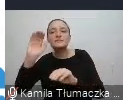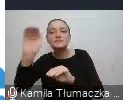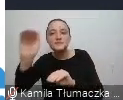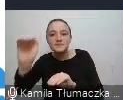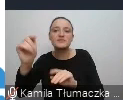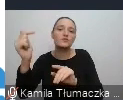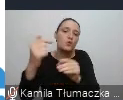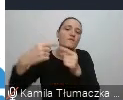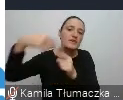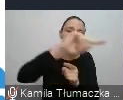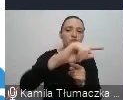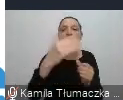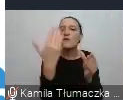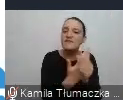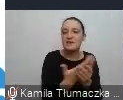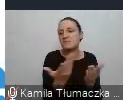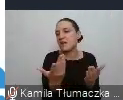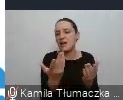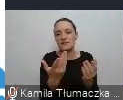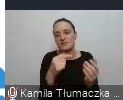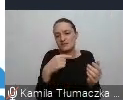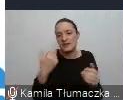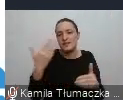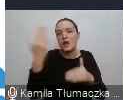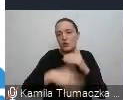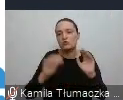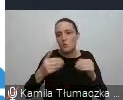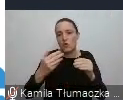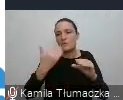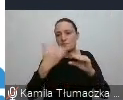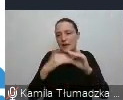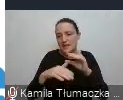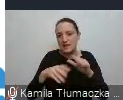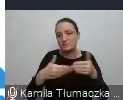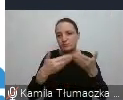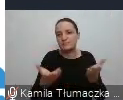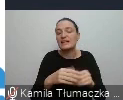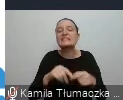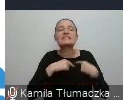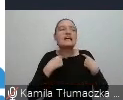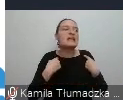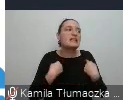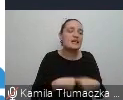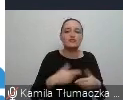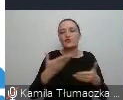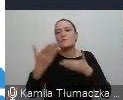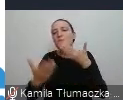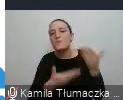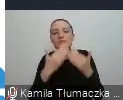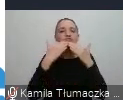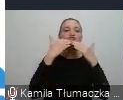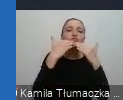do firmy, mogę podać na końcu swój mail. Serdecznie, serdecznie wszystkim bardzo dziękuję.